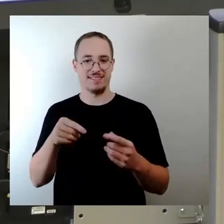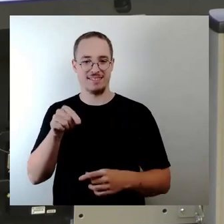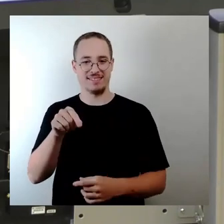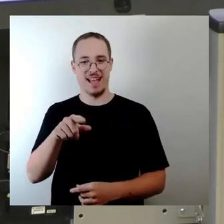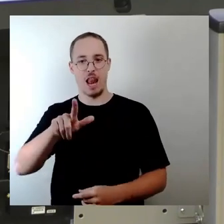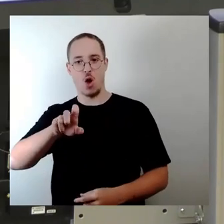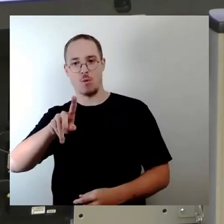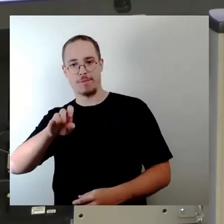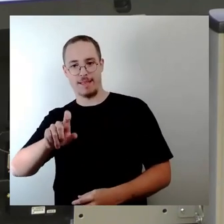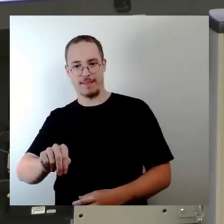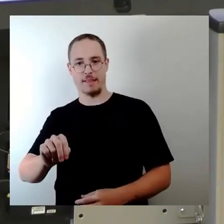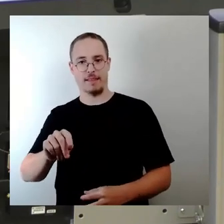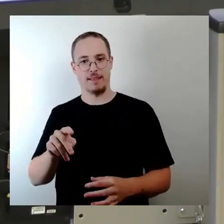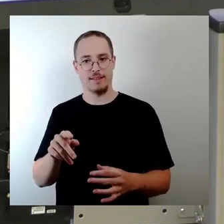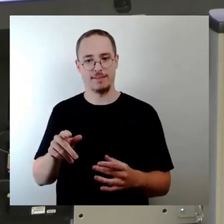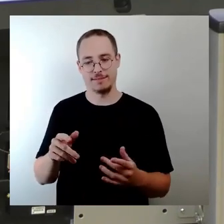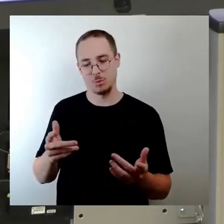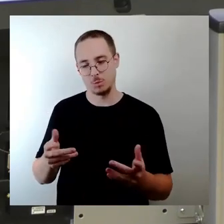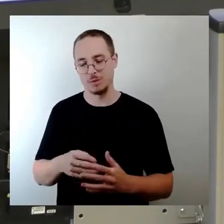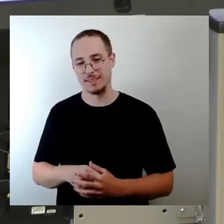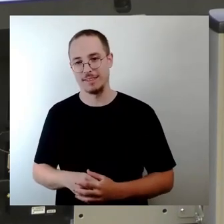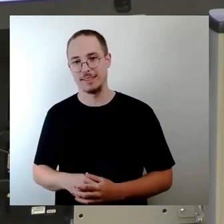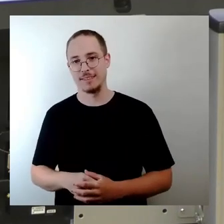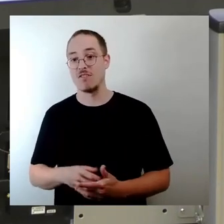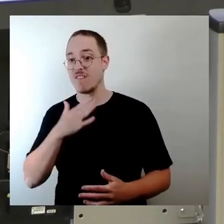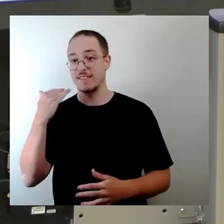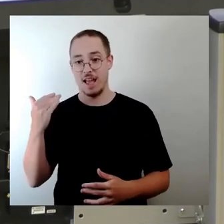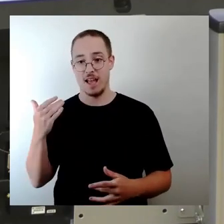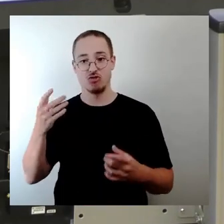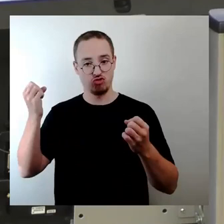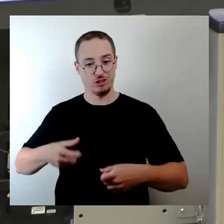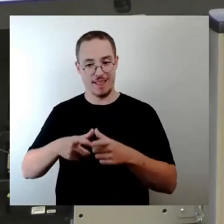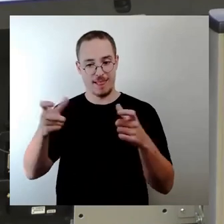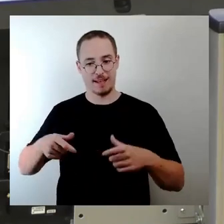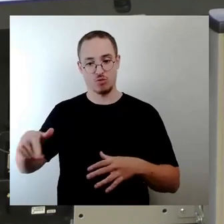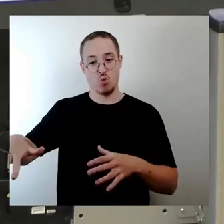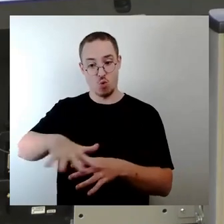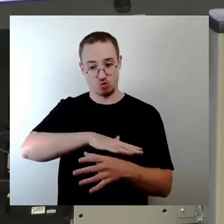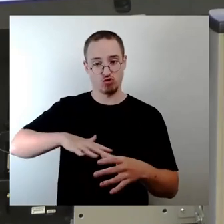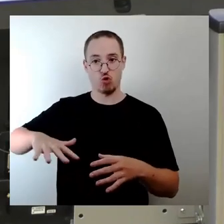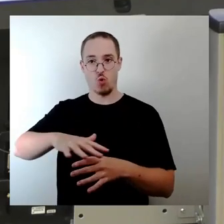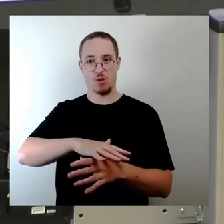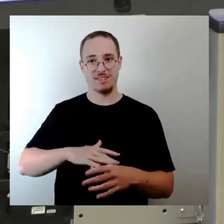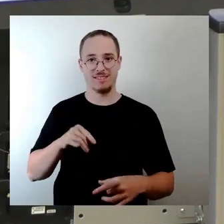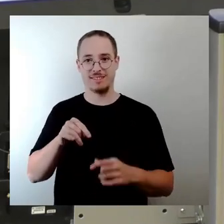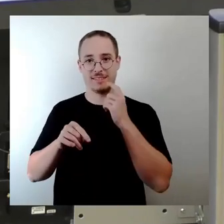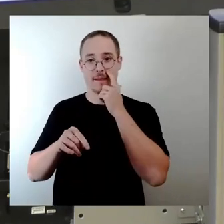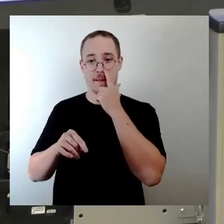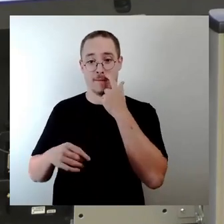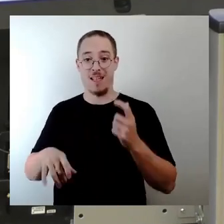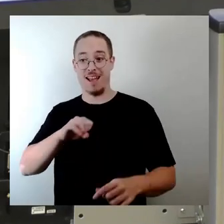heutigen Wasserskianlage hatte einen anderen Eigentümer als die Landeshauptstadt. Und dieser hat ein sogenanntes Normenkontrollverfahren eingeleitet,